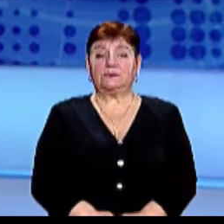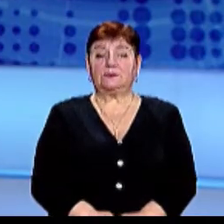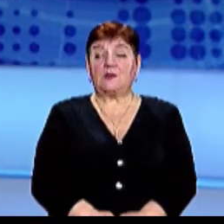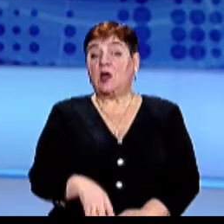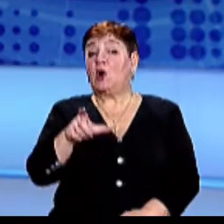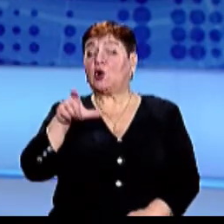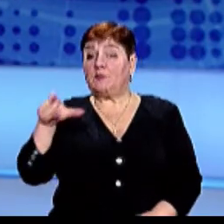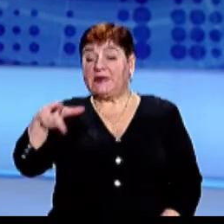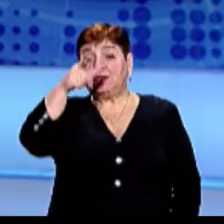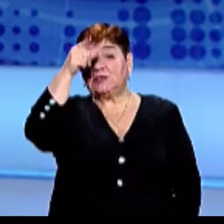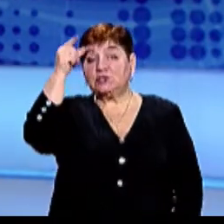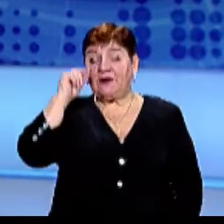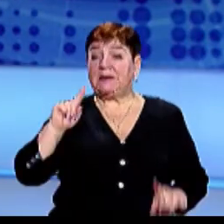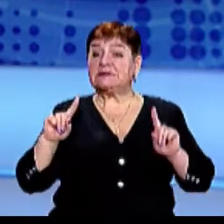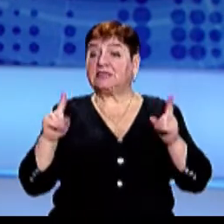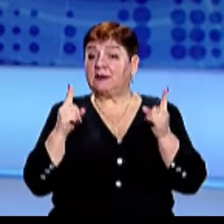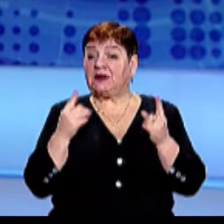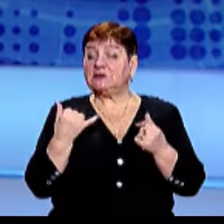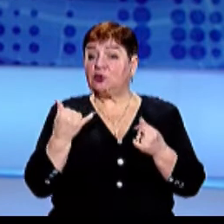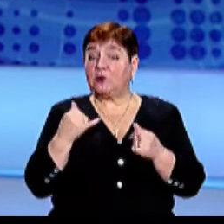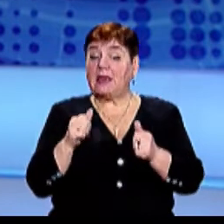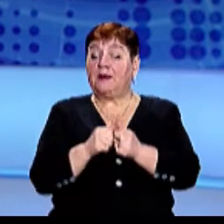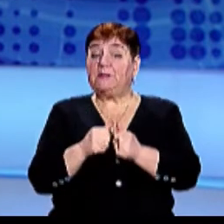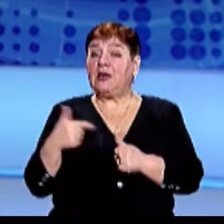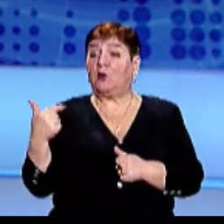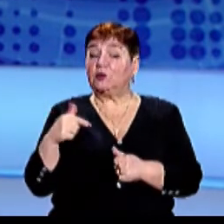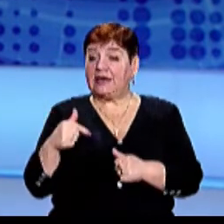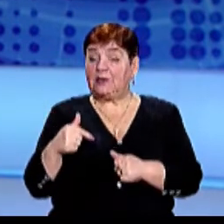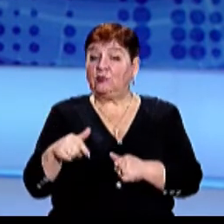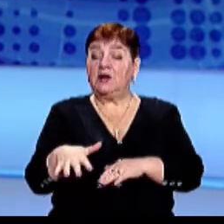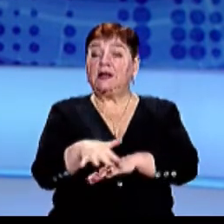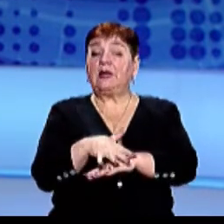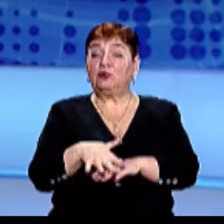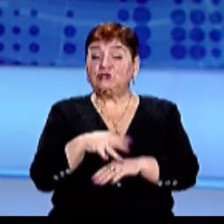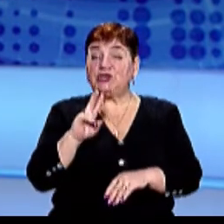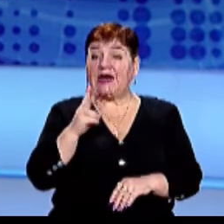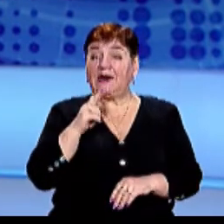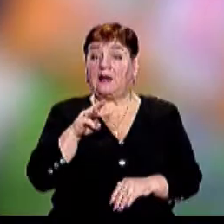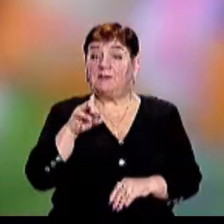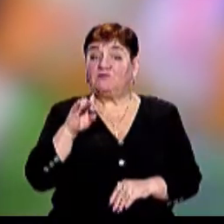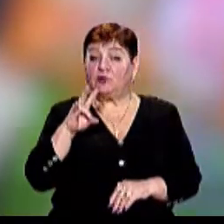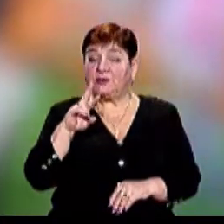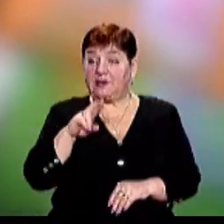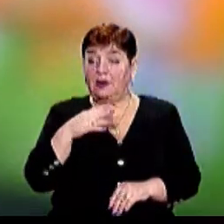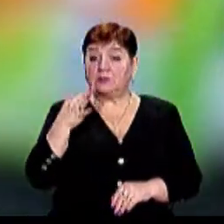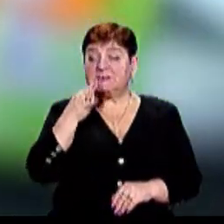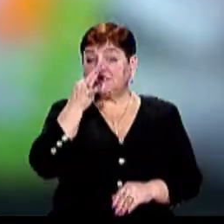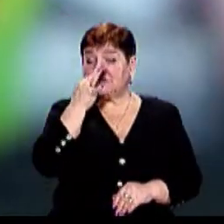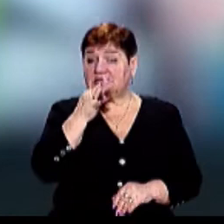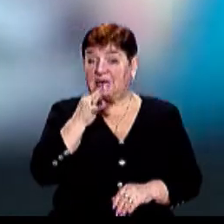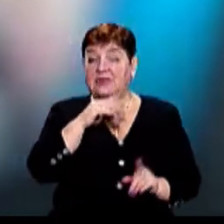Громодянина Словаччини затримали сьогодні біля готелю на площі Кирила і Мефодія в Ужгороді Про це повідомила речниця